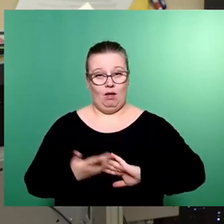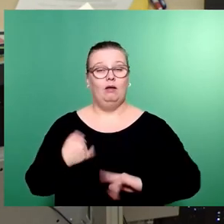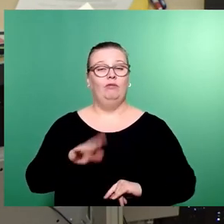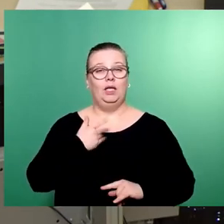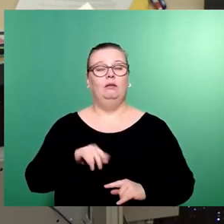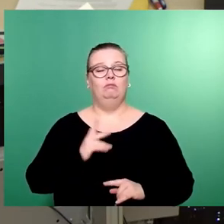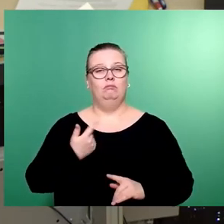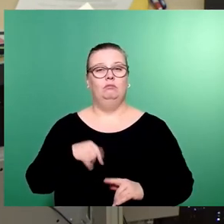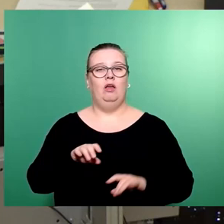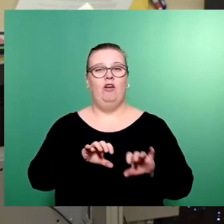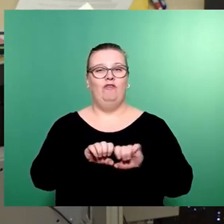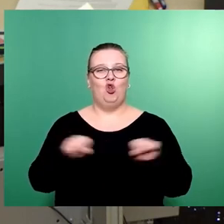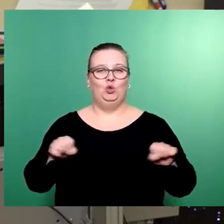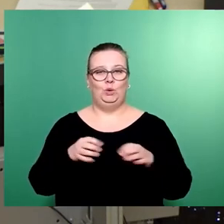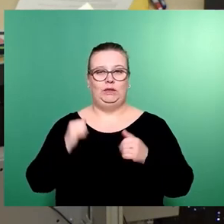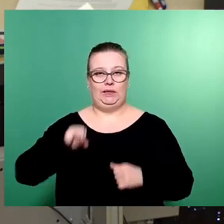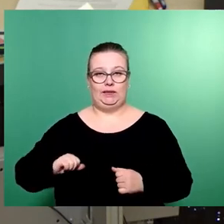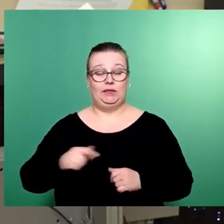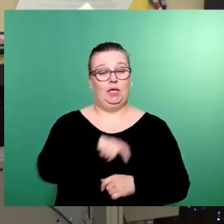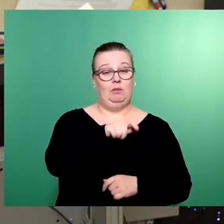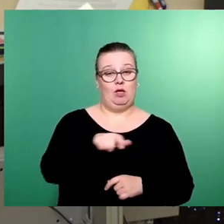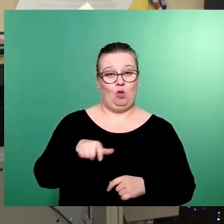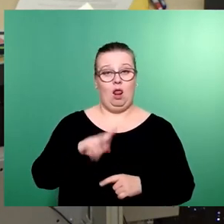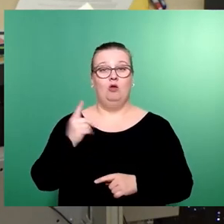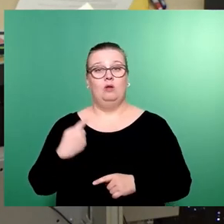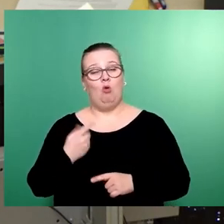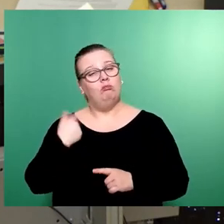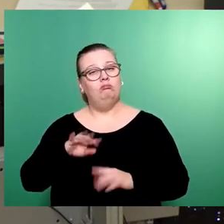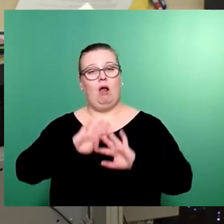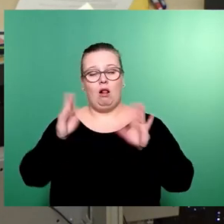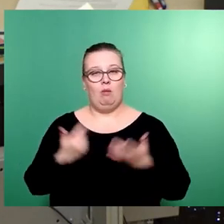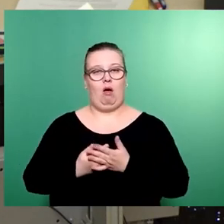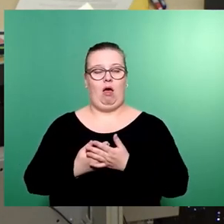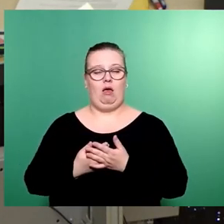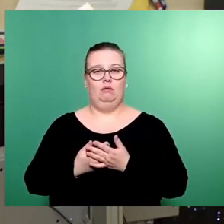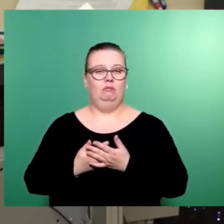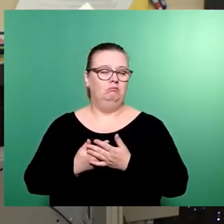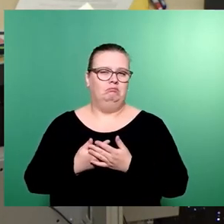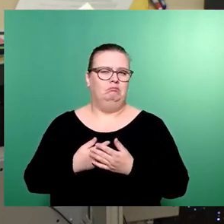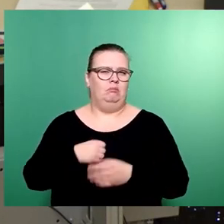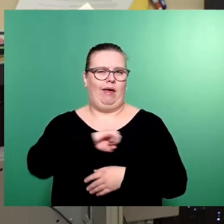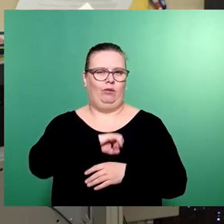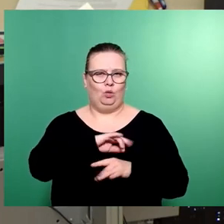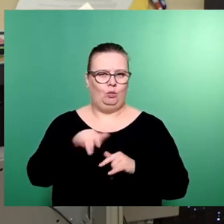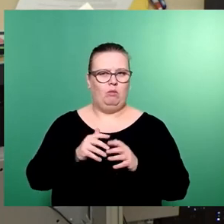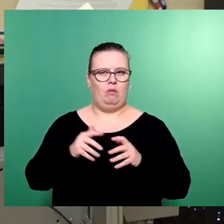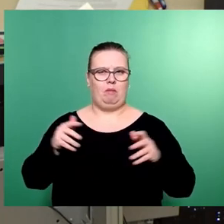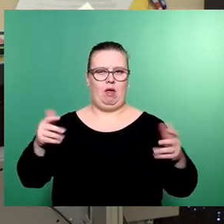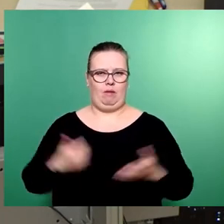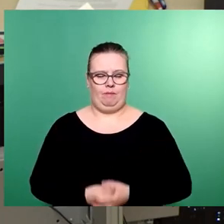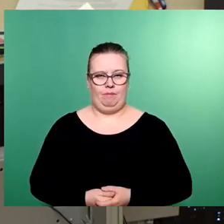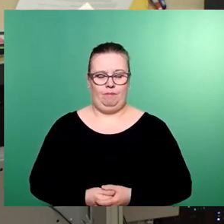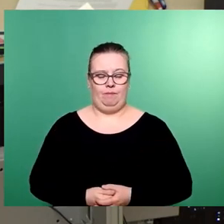Vollzugsdienst nicht nur personell, sondern auch in seiner Ausrüstung deutlich gestärkt wird. Natürlich auch ein